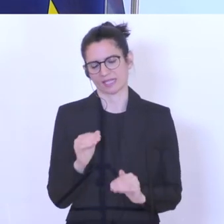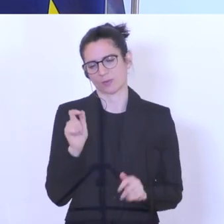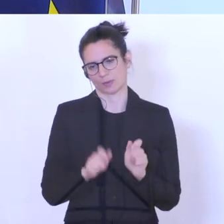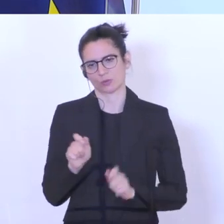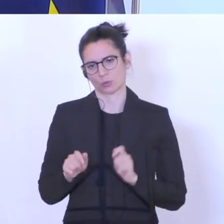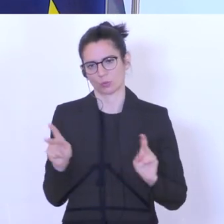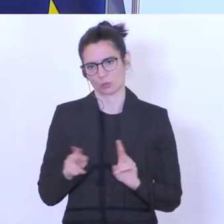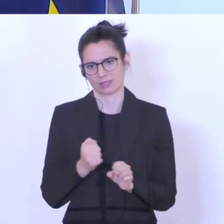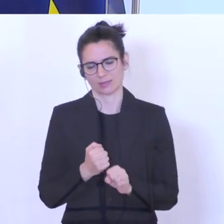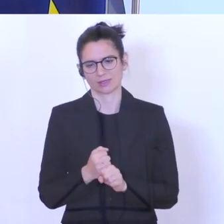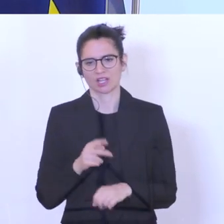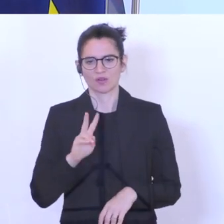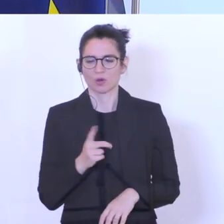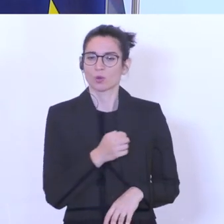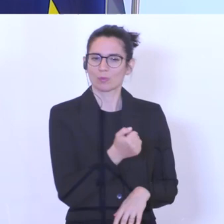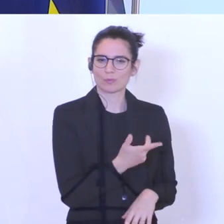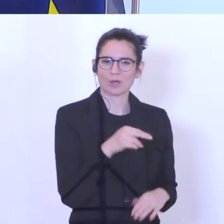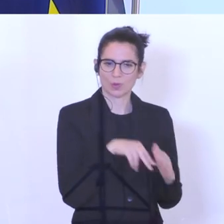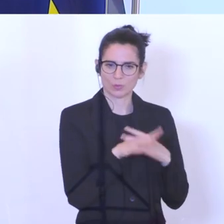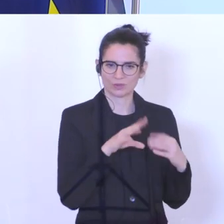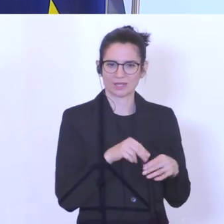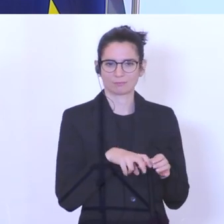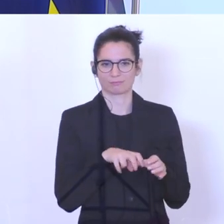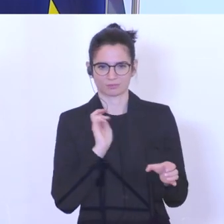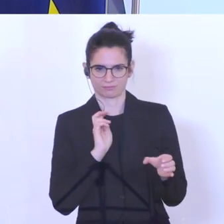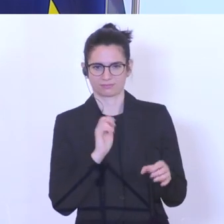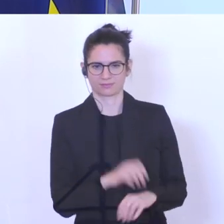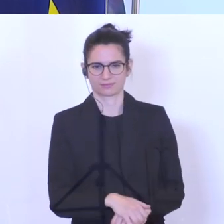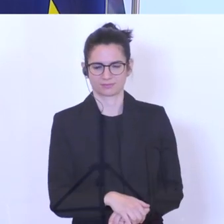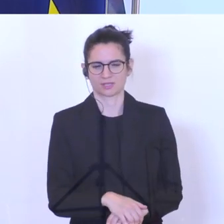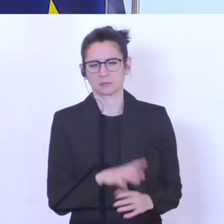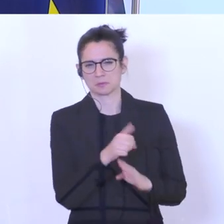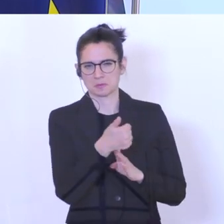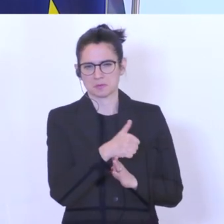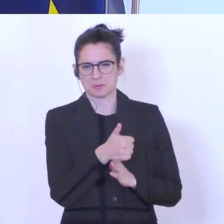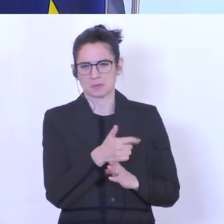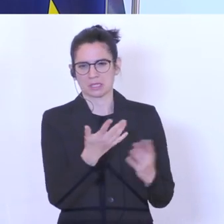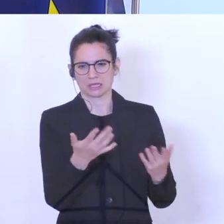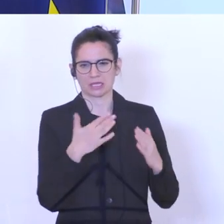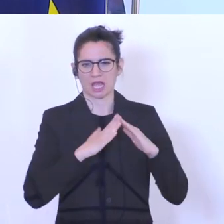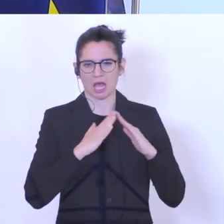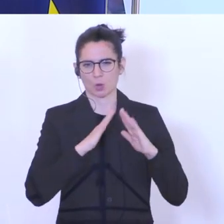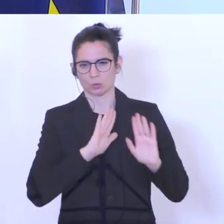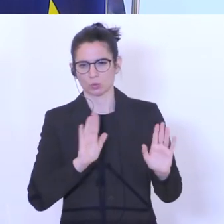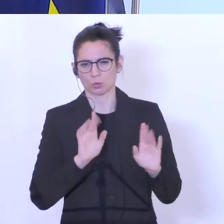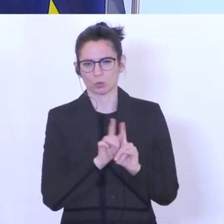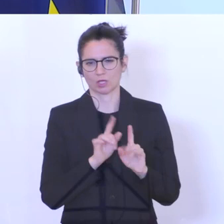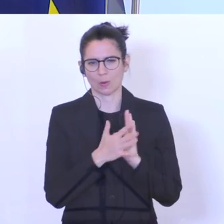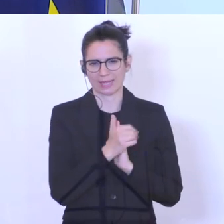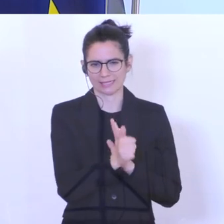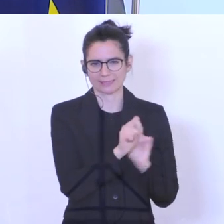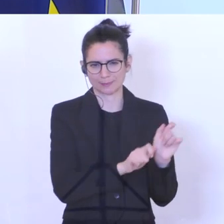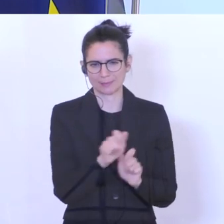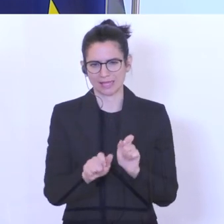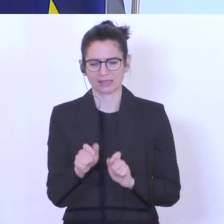sich in Kurzarbeit befinden, weil einige Unternehmen aussteigen aus der Kurzarbeit. Die Schätzung von unserem Haus und von Expertinnen